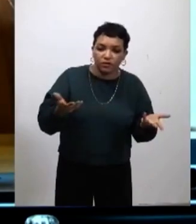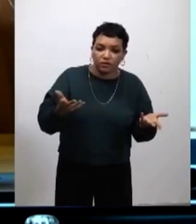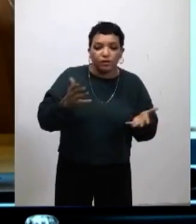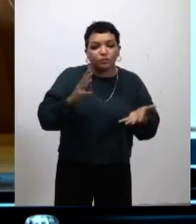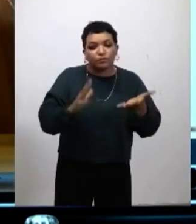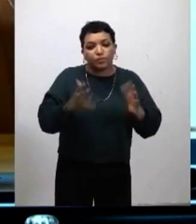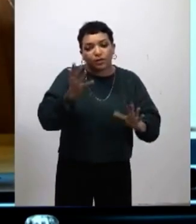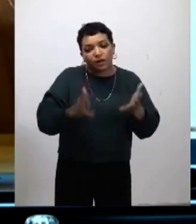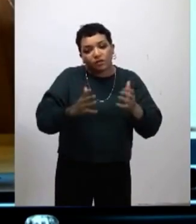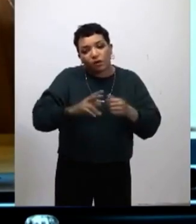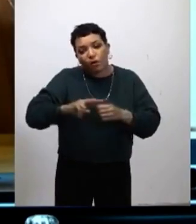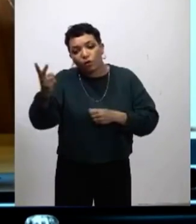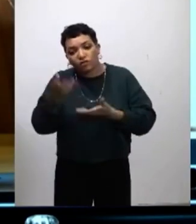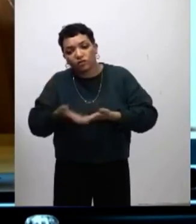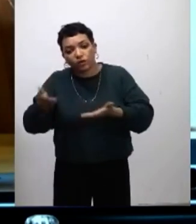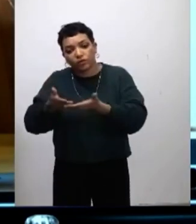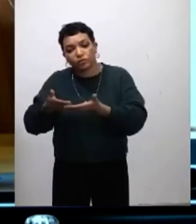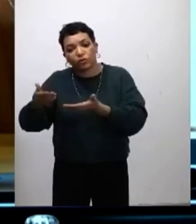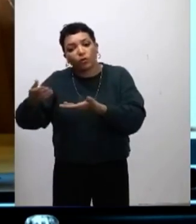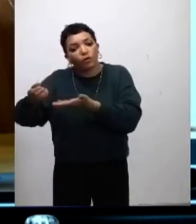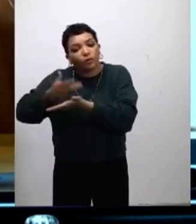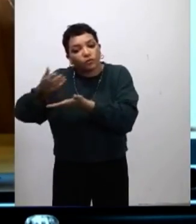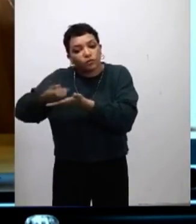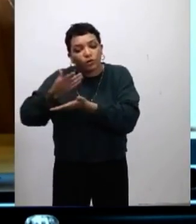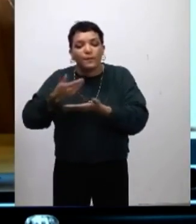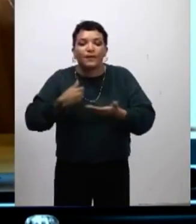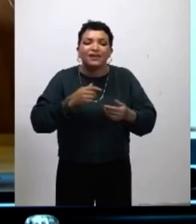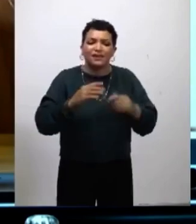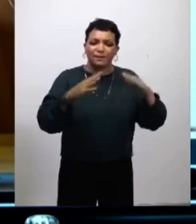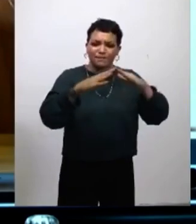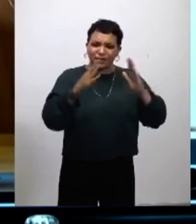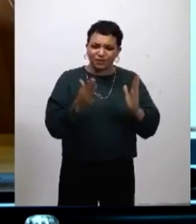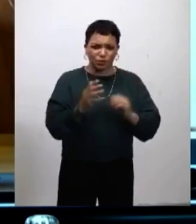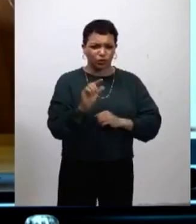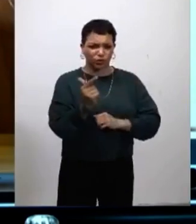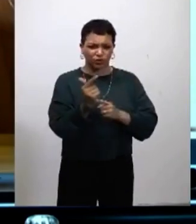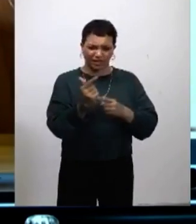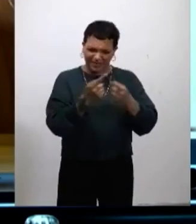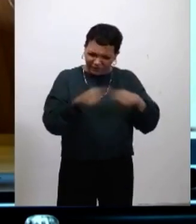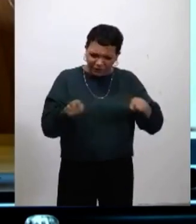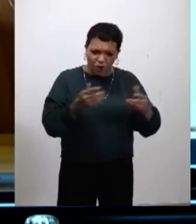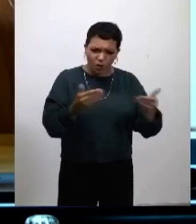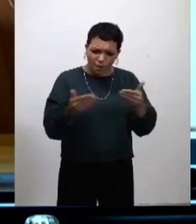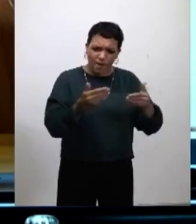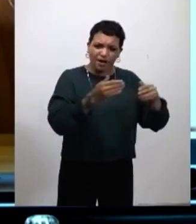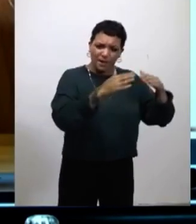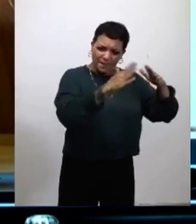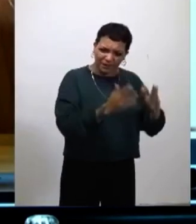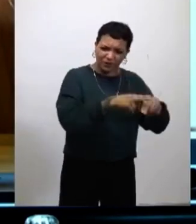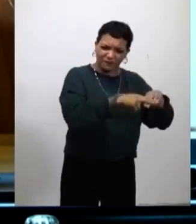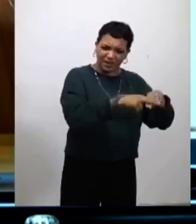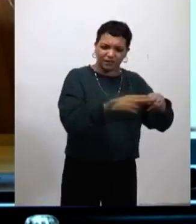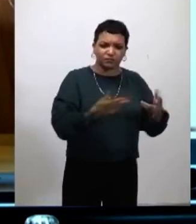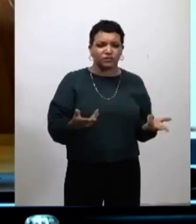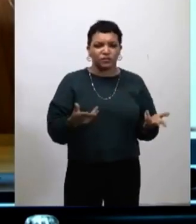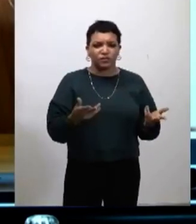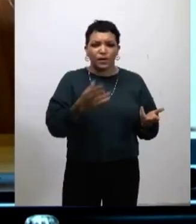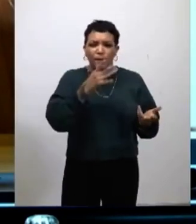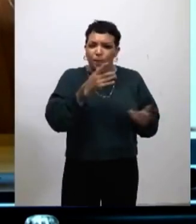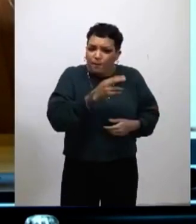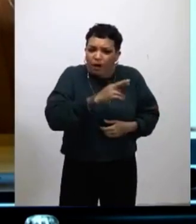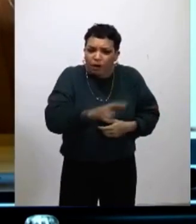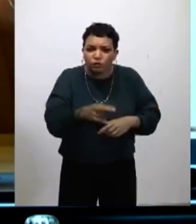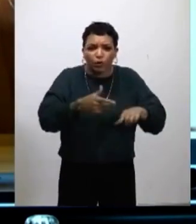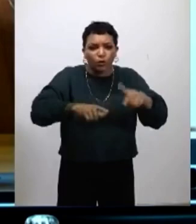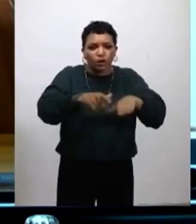mais quand il s'agit d'une résidence secondaire, ce n pas tout à fait pareil qu'un logement vacant. Une résidence secondaire, vous ne pouvez pas toujours la remettre sur le marché,